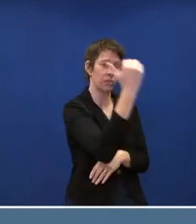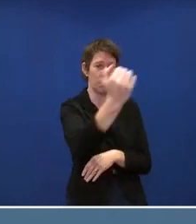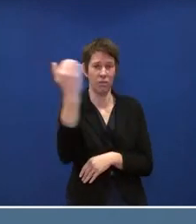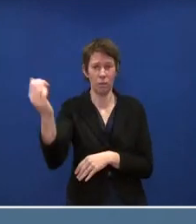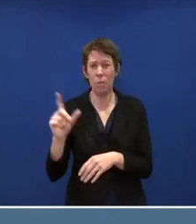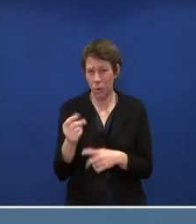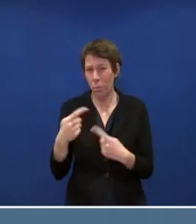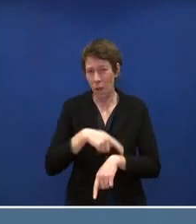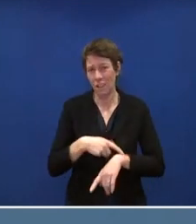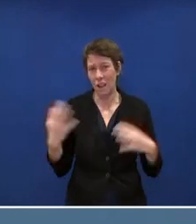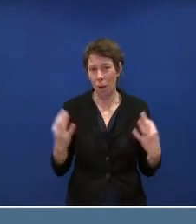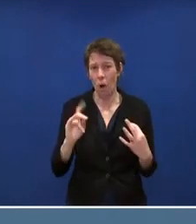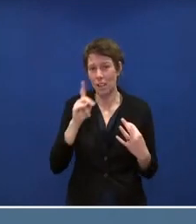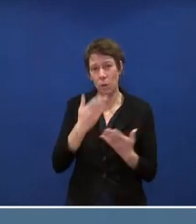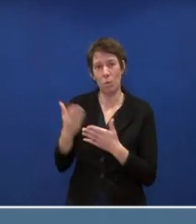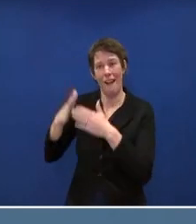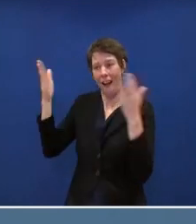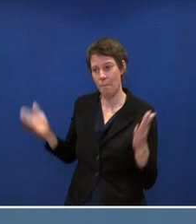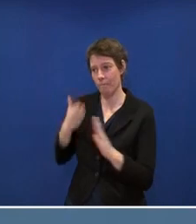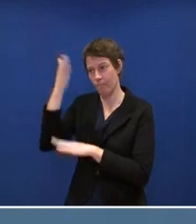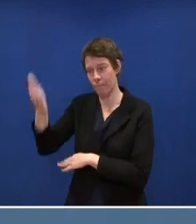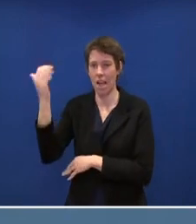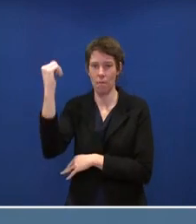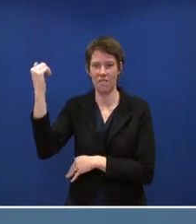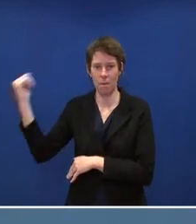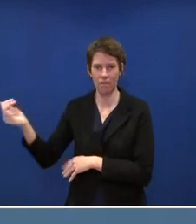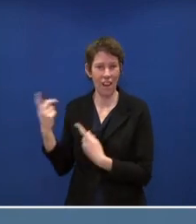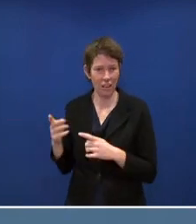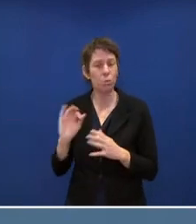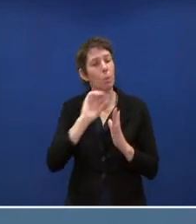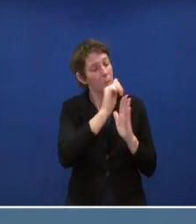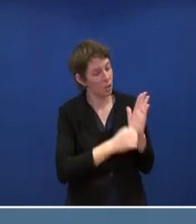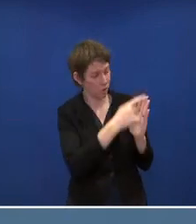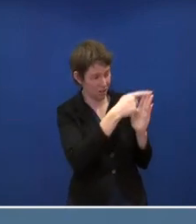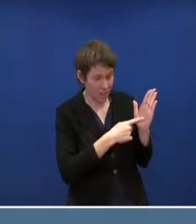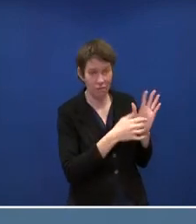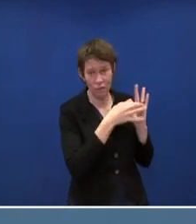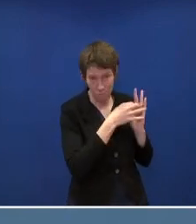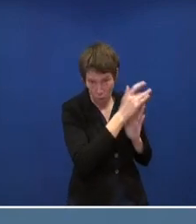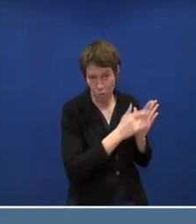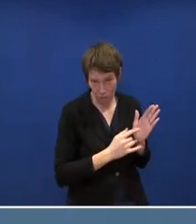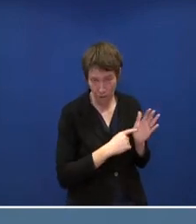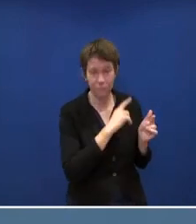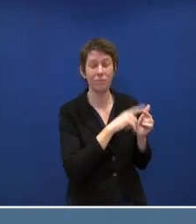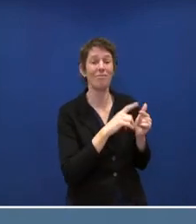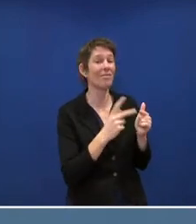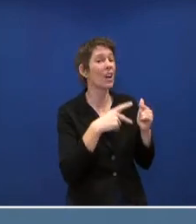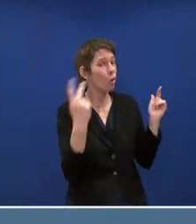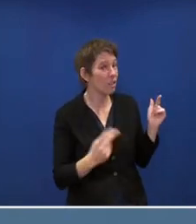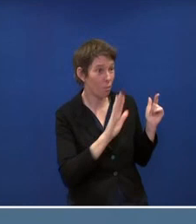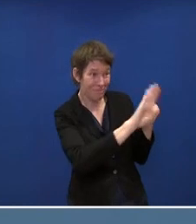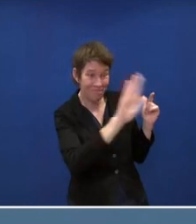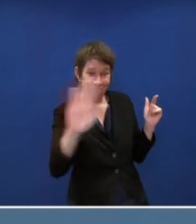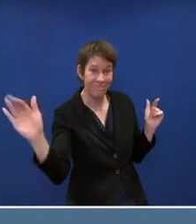als wenn Sie nur in Heimen impfen würden. Also es hängt von der Prioritätensetzung ab. Es hängt von dem Konzept der Länder